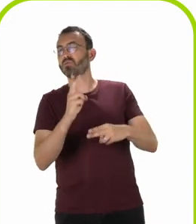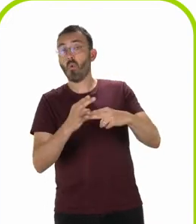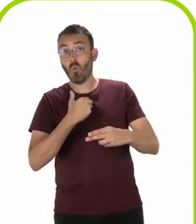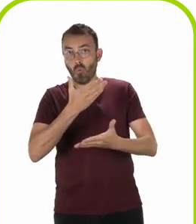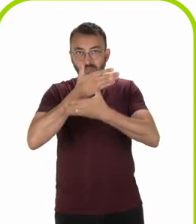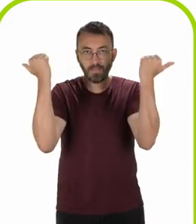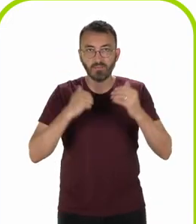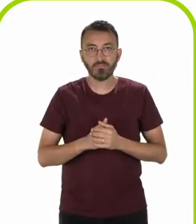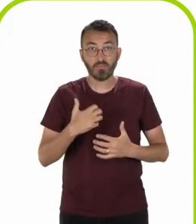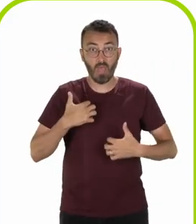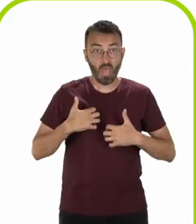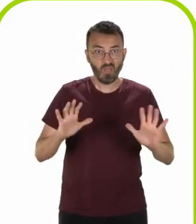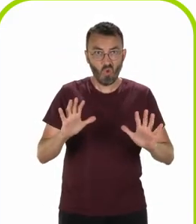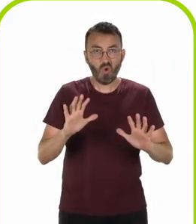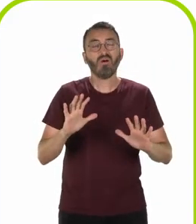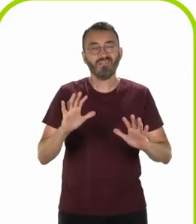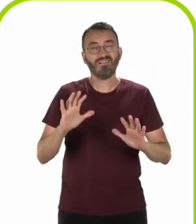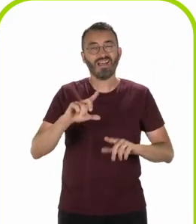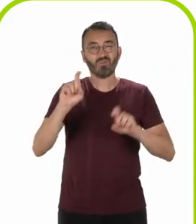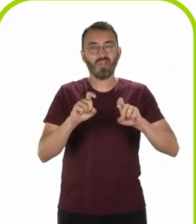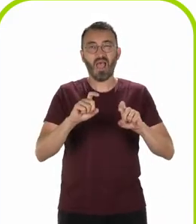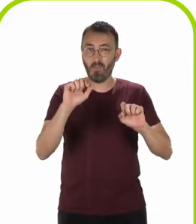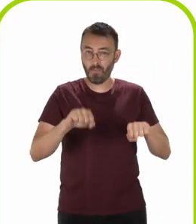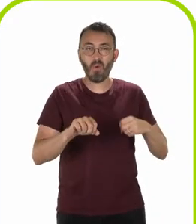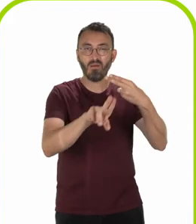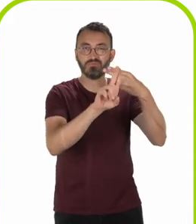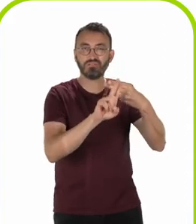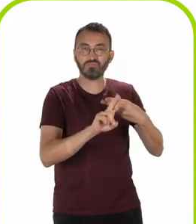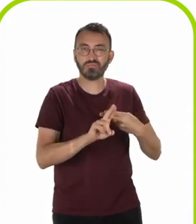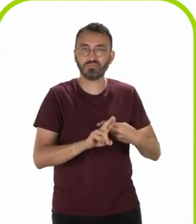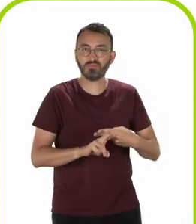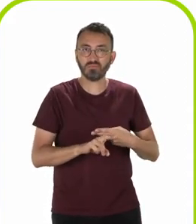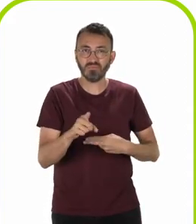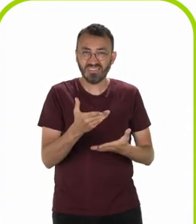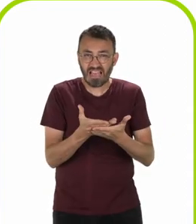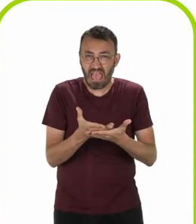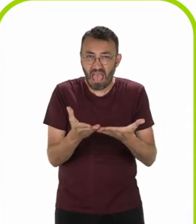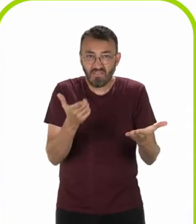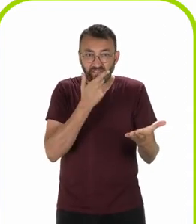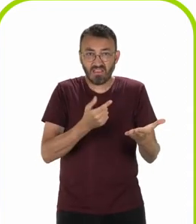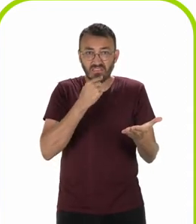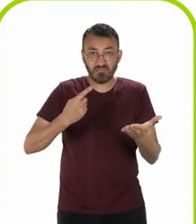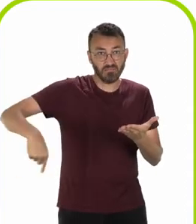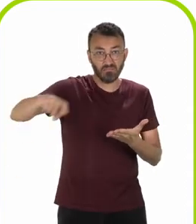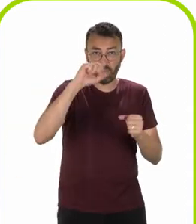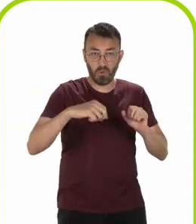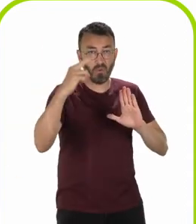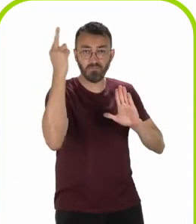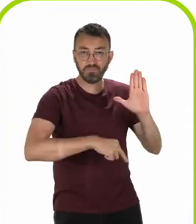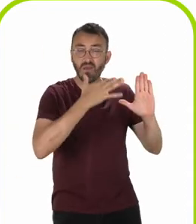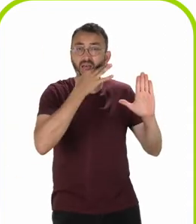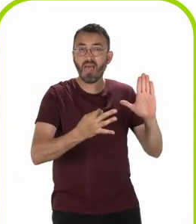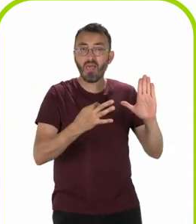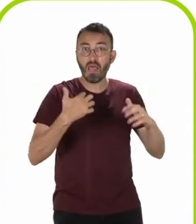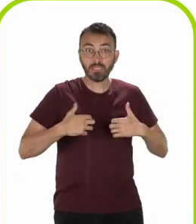réponses. N'hésitez pas à vous faire aider pour remplir le questionnaire. Ce questionnaire est rédigé simplement pour que tout le monde puisse le